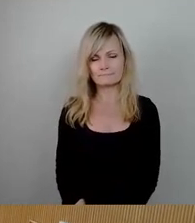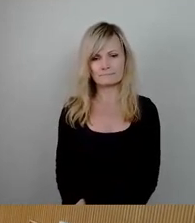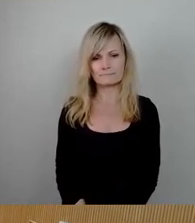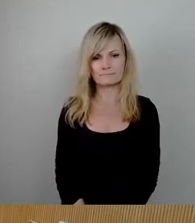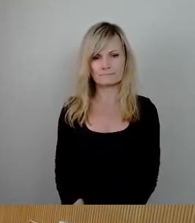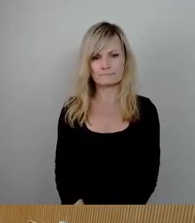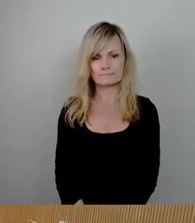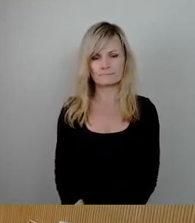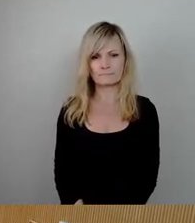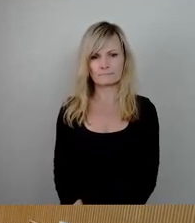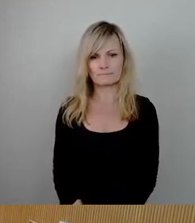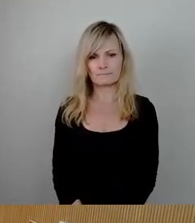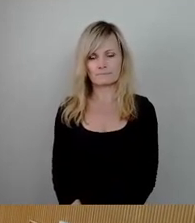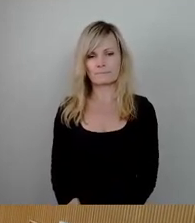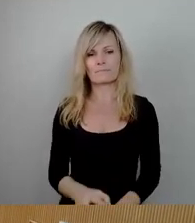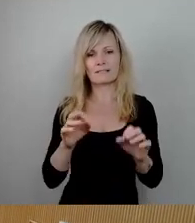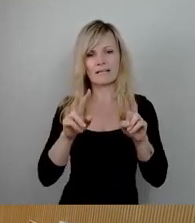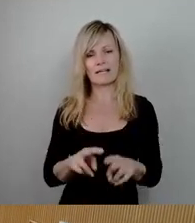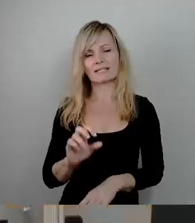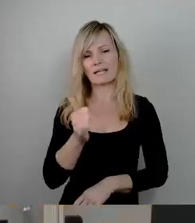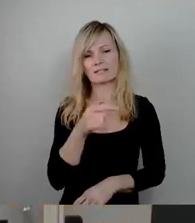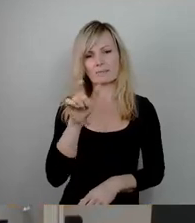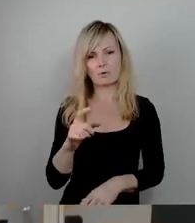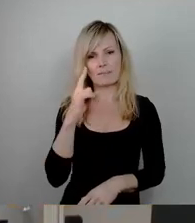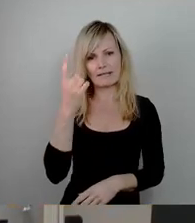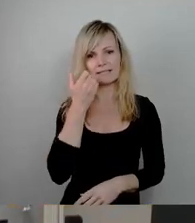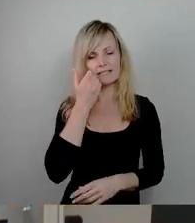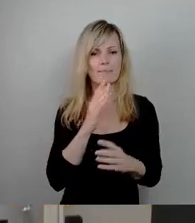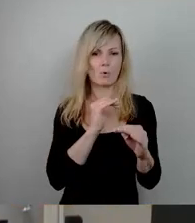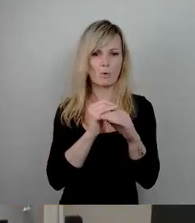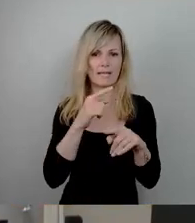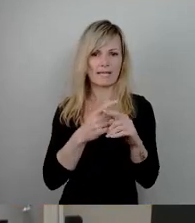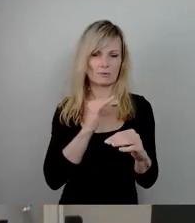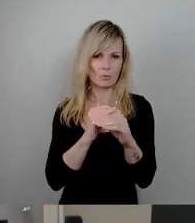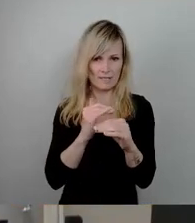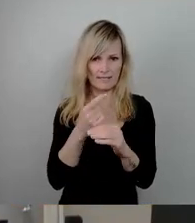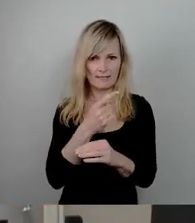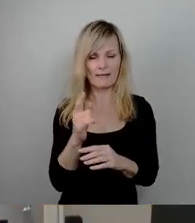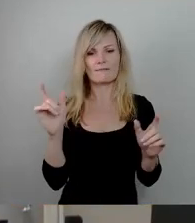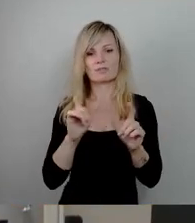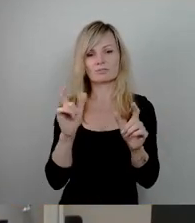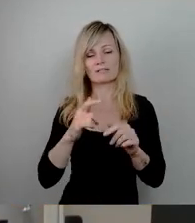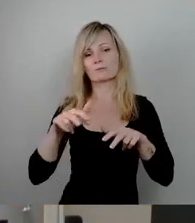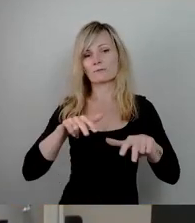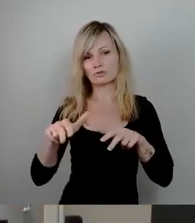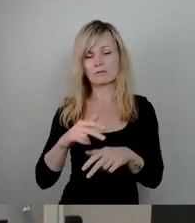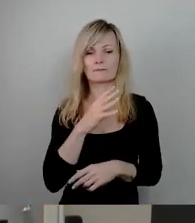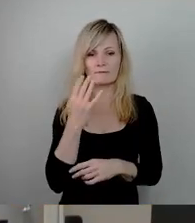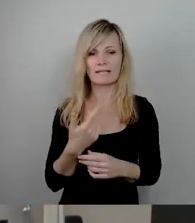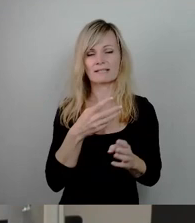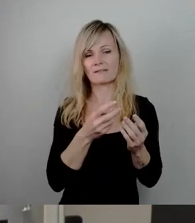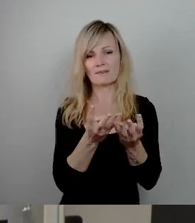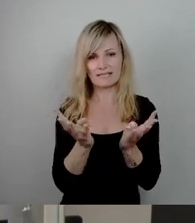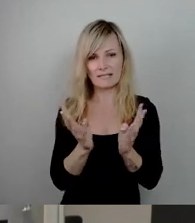Sehr geehrter Herr Erster Bürgermeister, liebe Kolleginnen und Kollegen, die Veranstaltungswirtschaft in ihren vielen Facetten gehört zu den